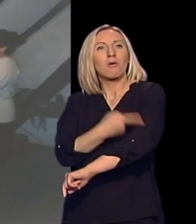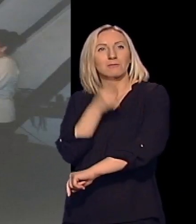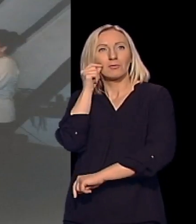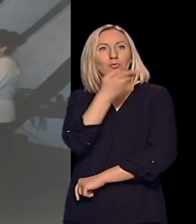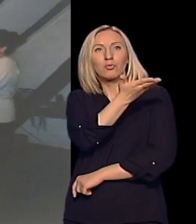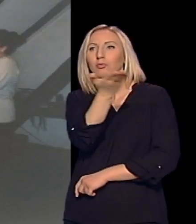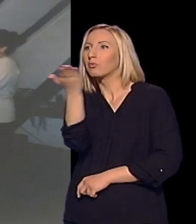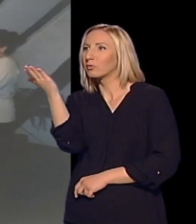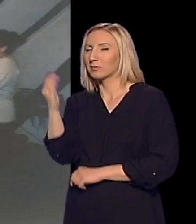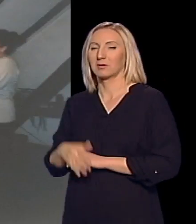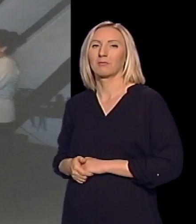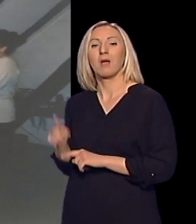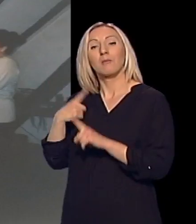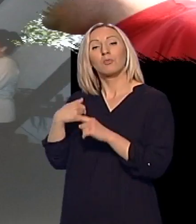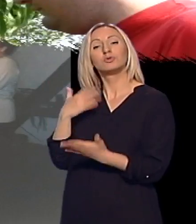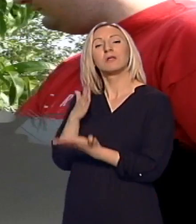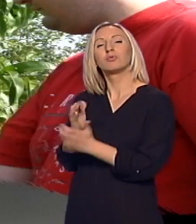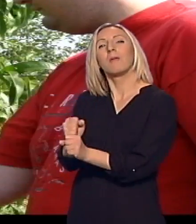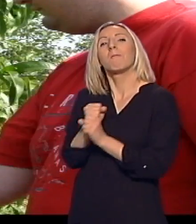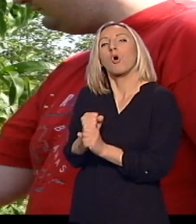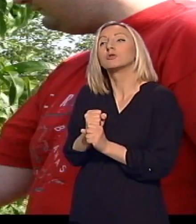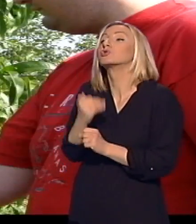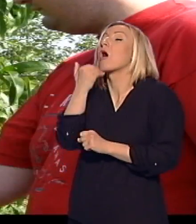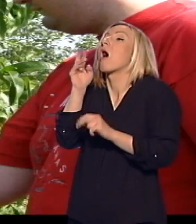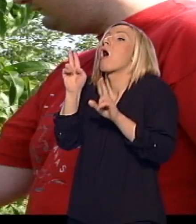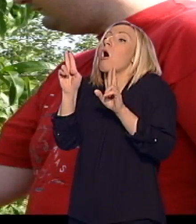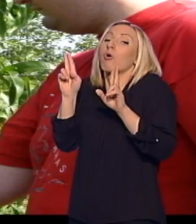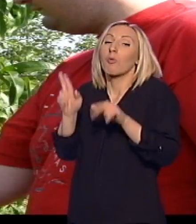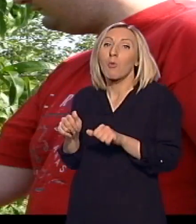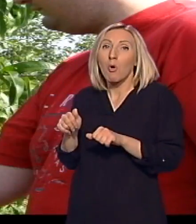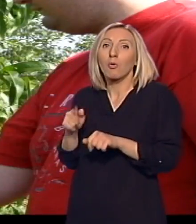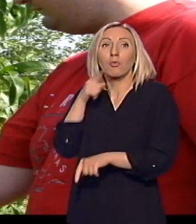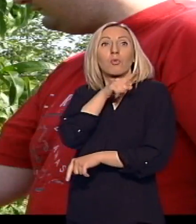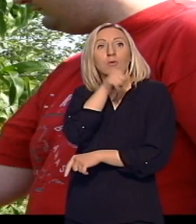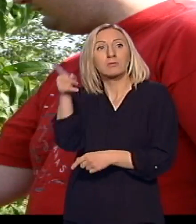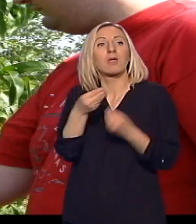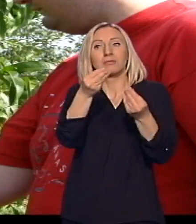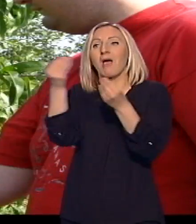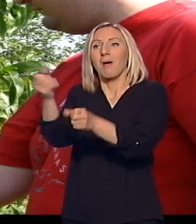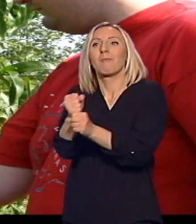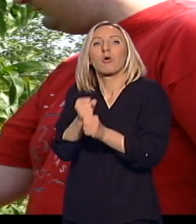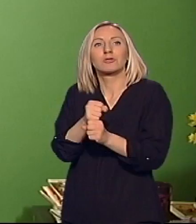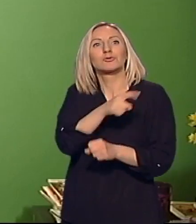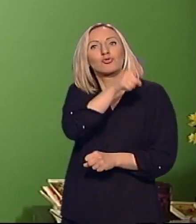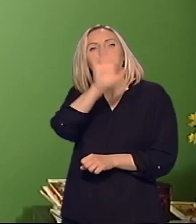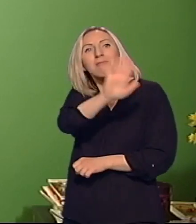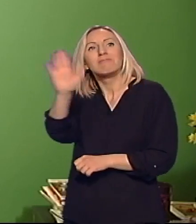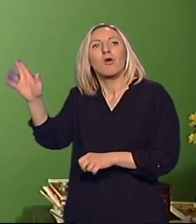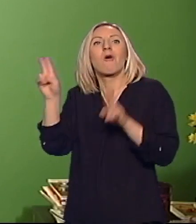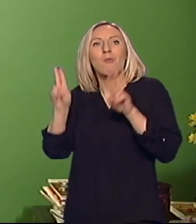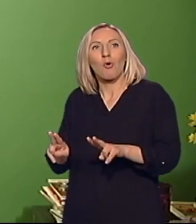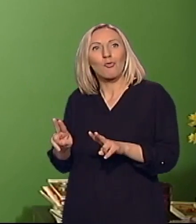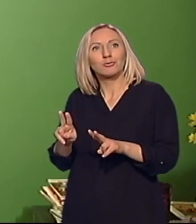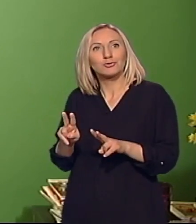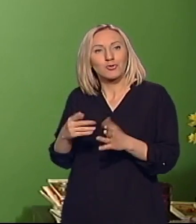budem neka podrška ukoliko mogu da se ti potencijali da zablistaju, eto da kažem. Ja vrlo